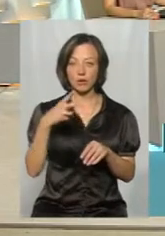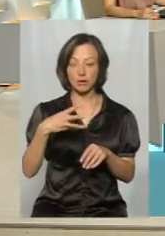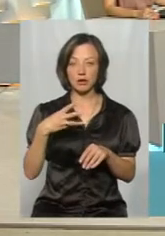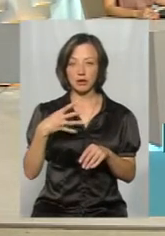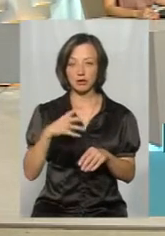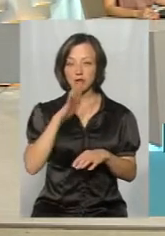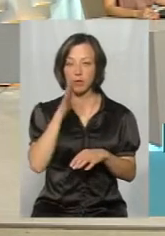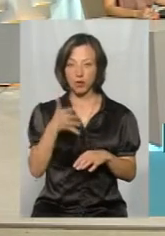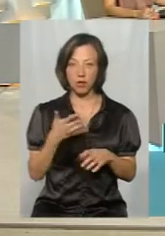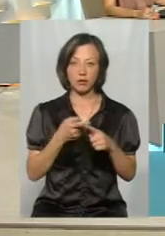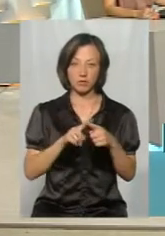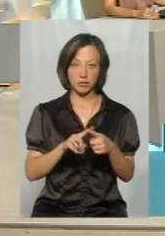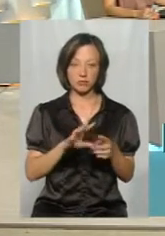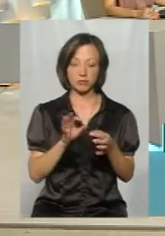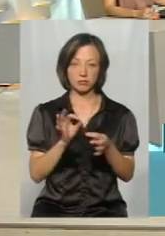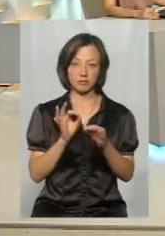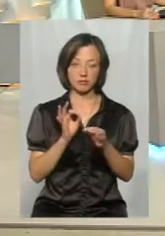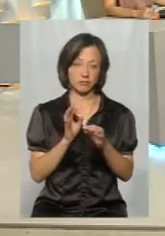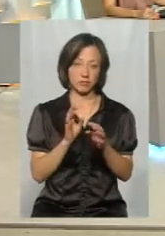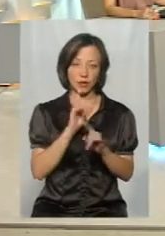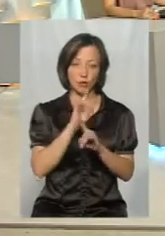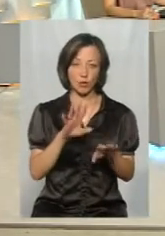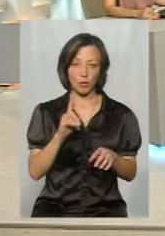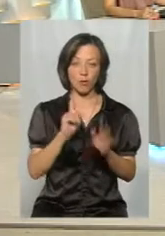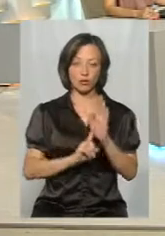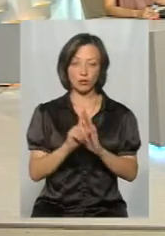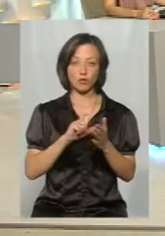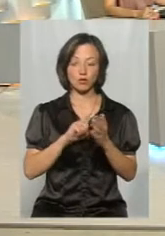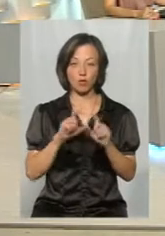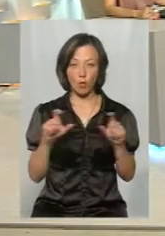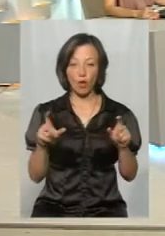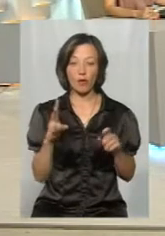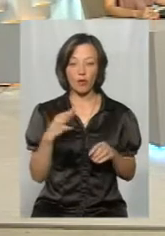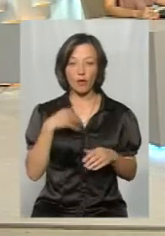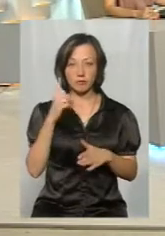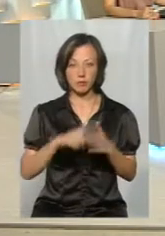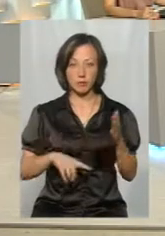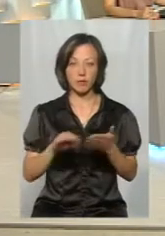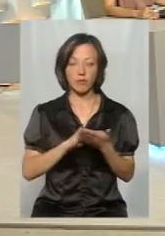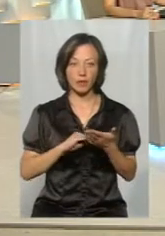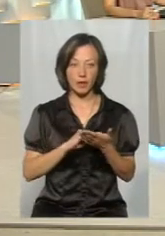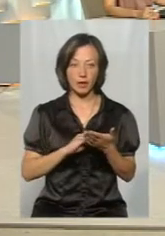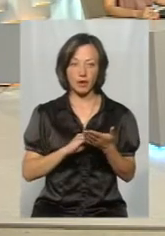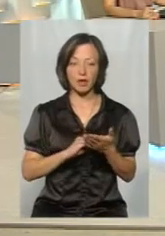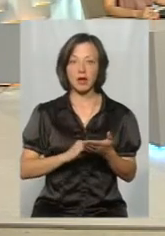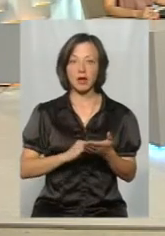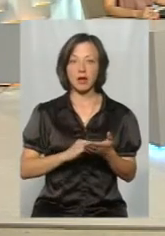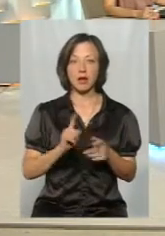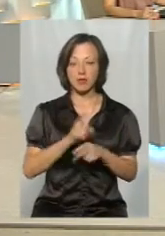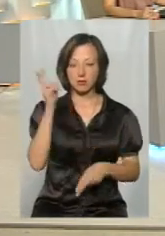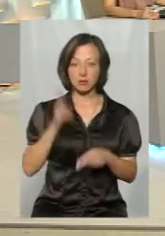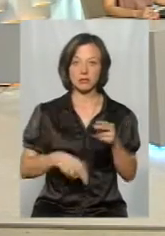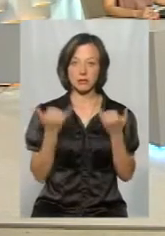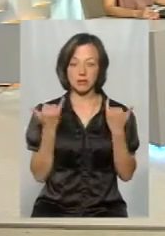так далі. І за п'ять років ми вийдемо на те, до чого ми боремося. Але, я переконаний і повторюю, але рубати з плеча так, що